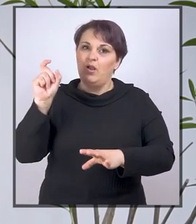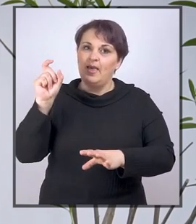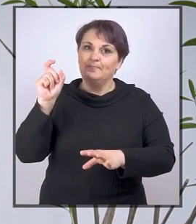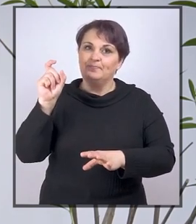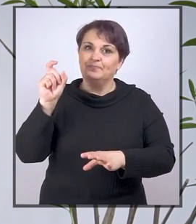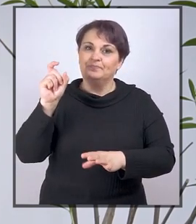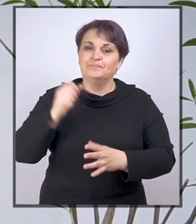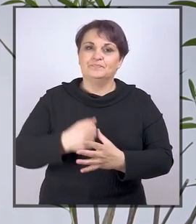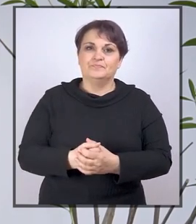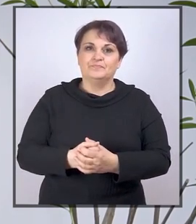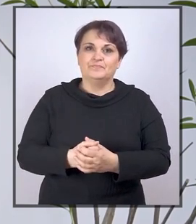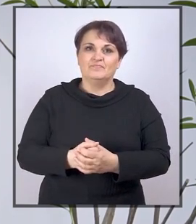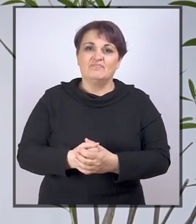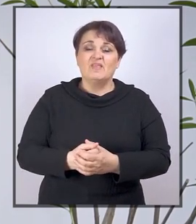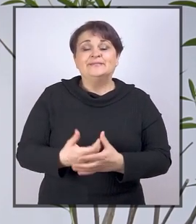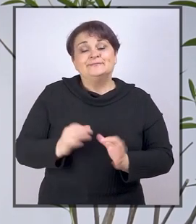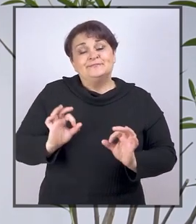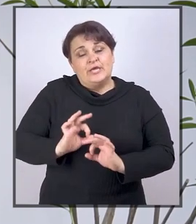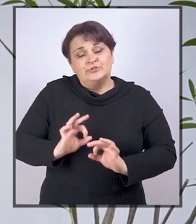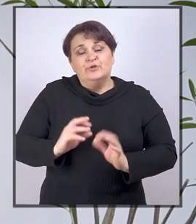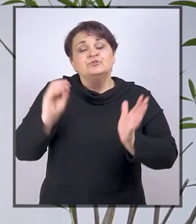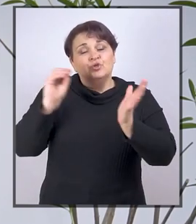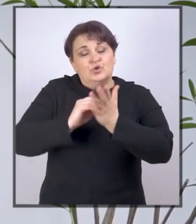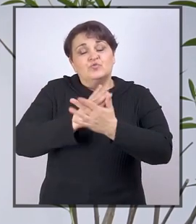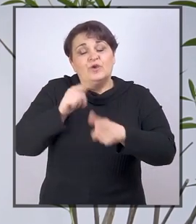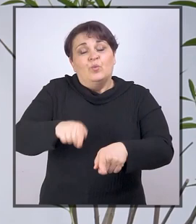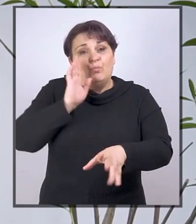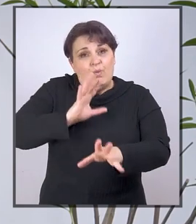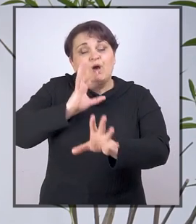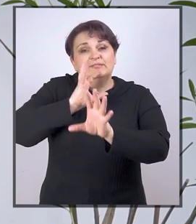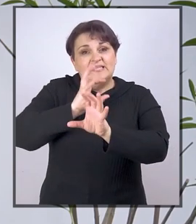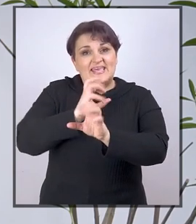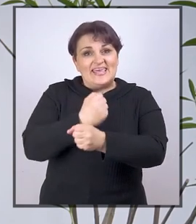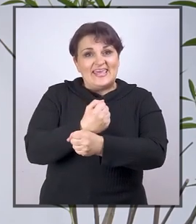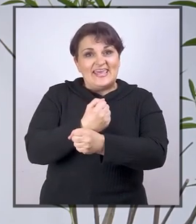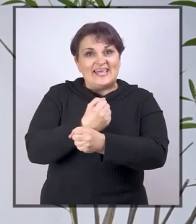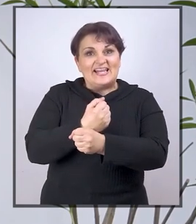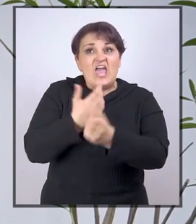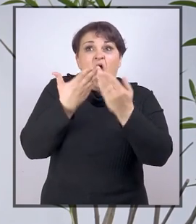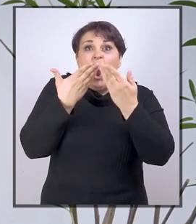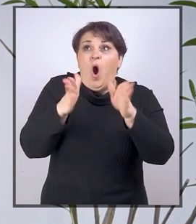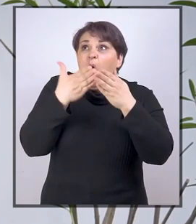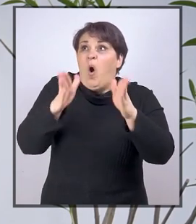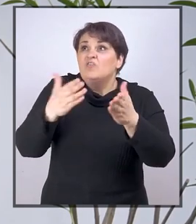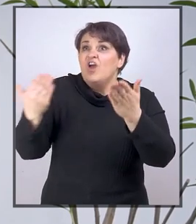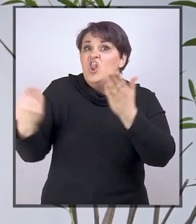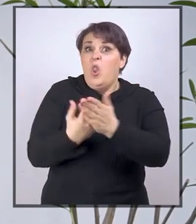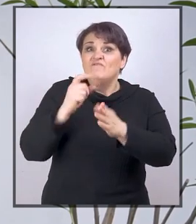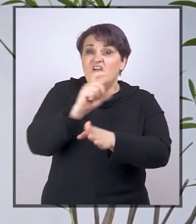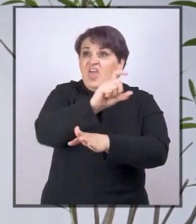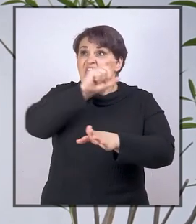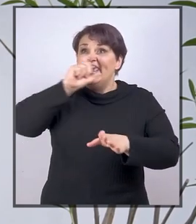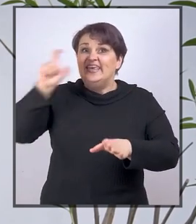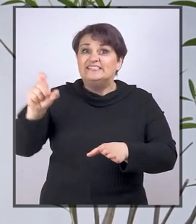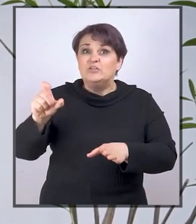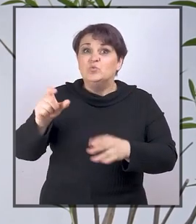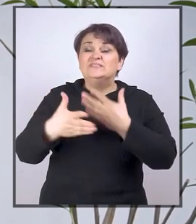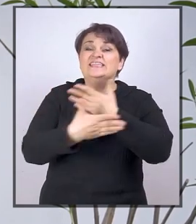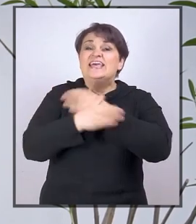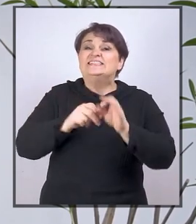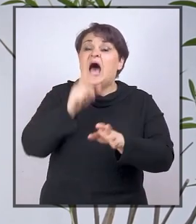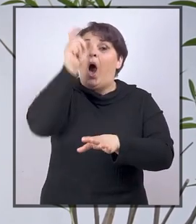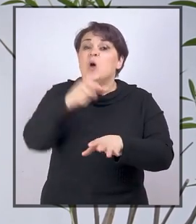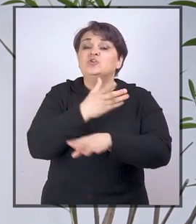specijalne škole i nažalost još uvijek se u BiH otvaraju nove